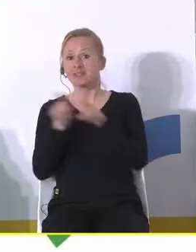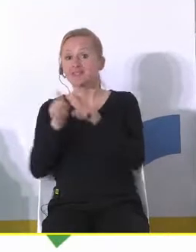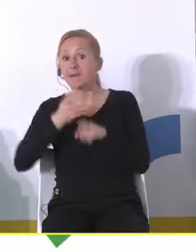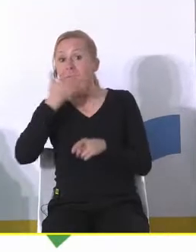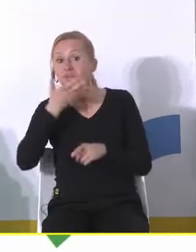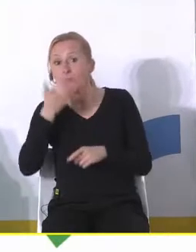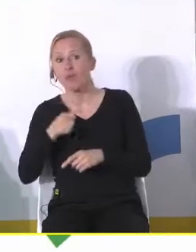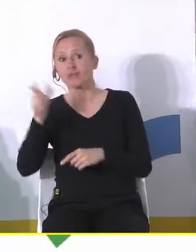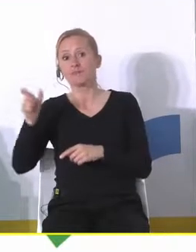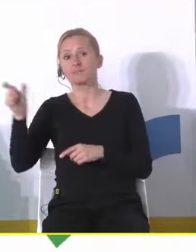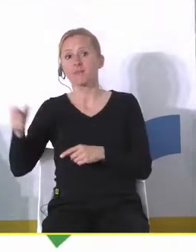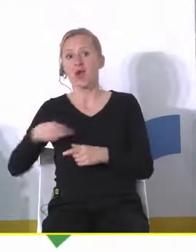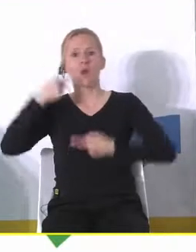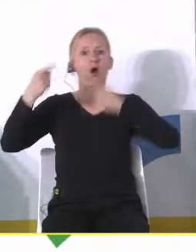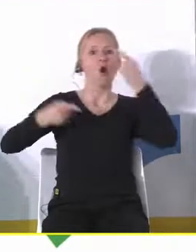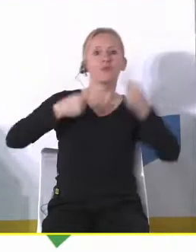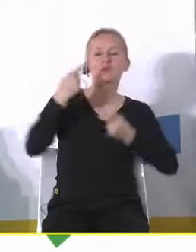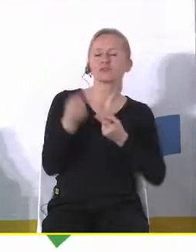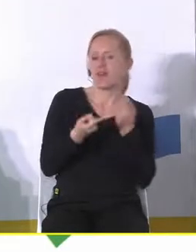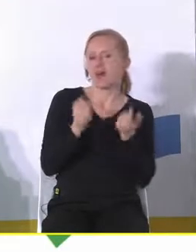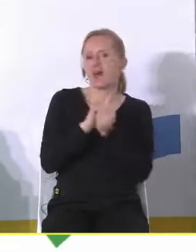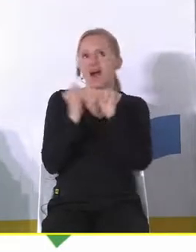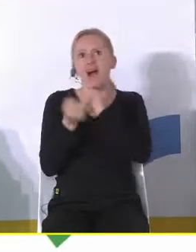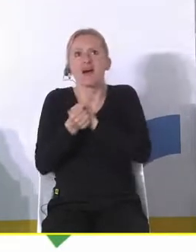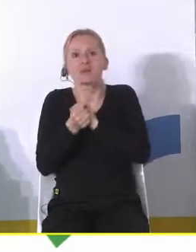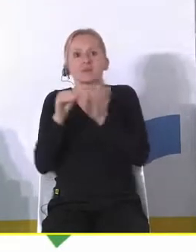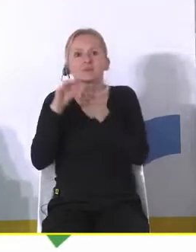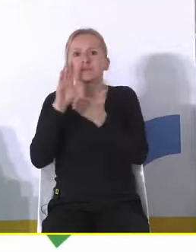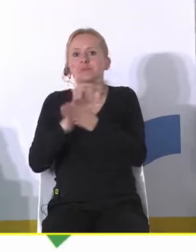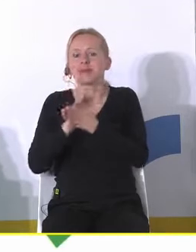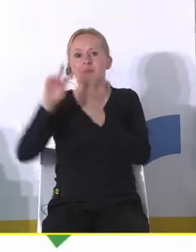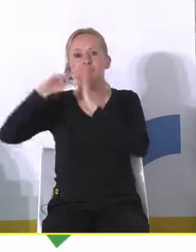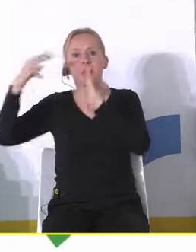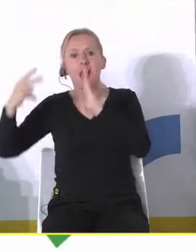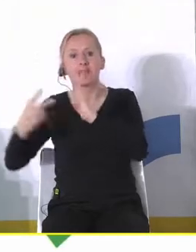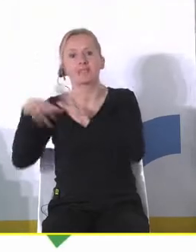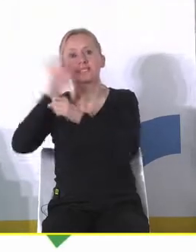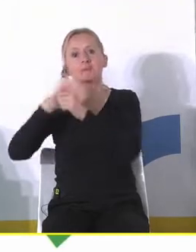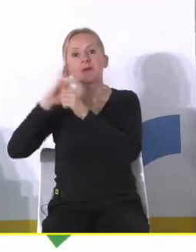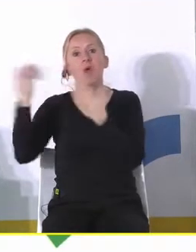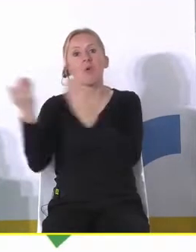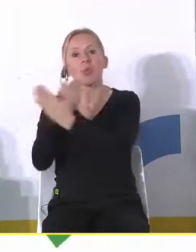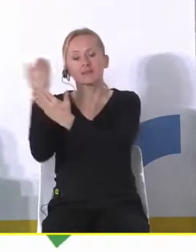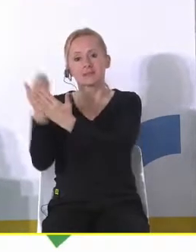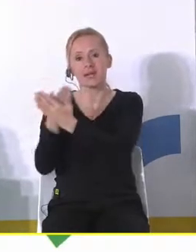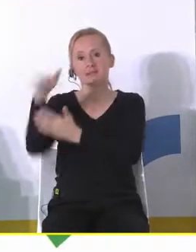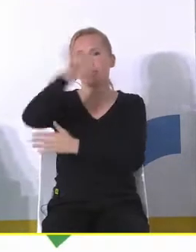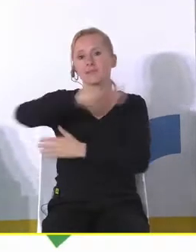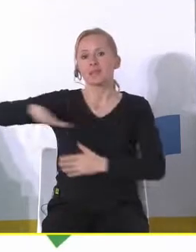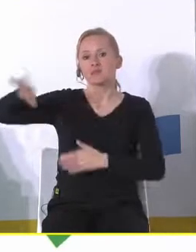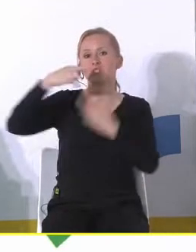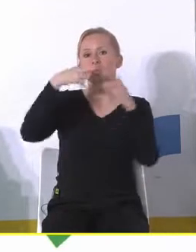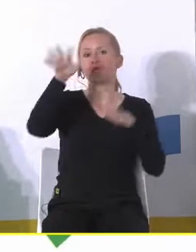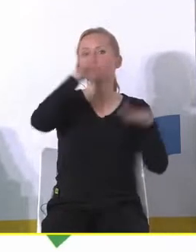ciepłownia opowiedziana ale też jakby zaprojektowana czy jej modernizacja zaprojektowana na wszystkich